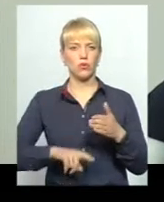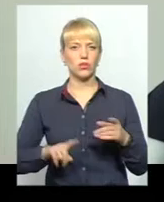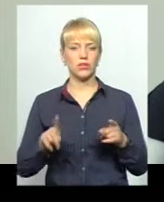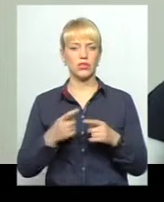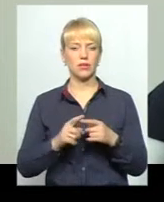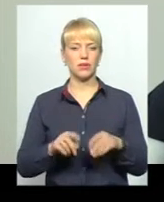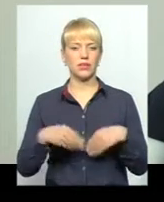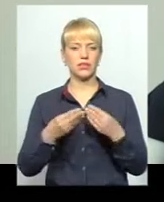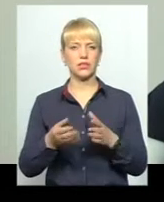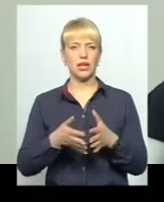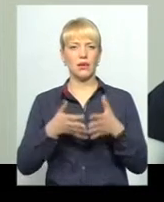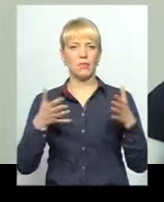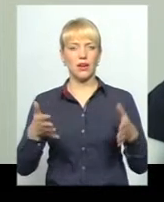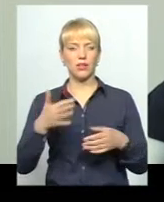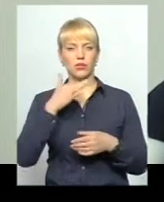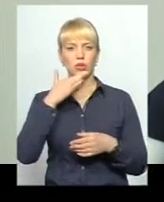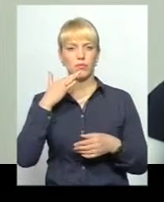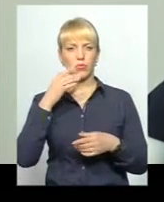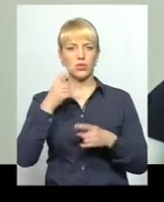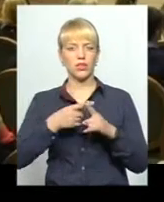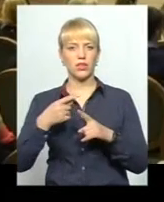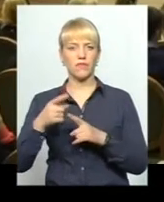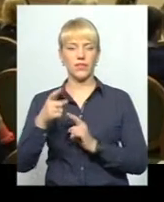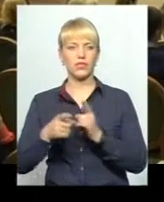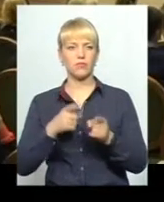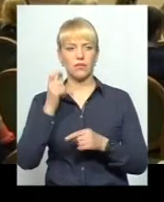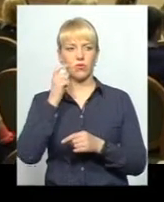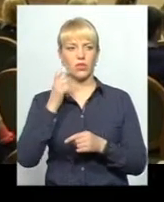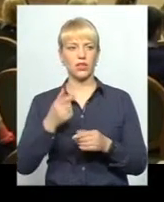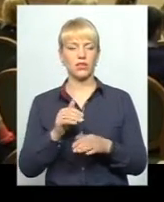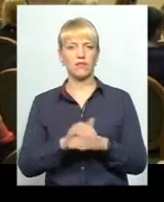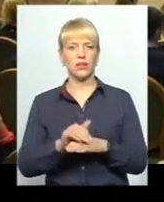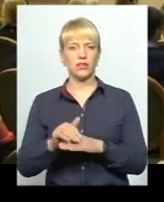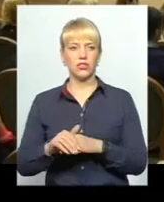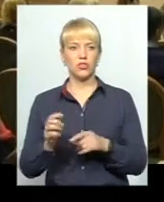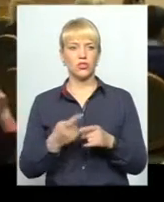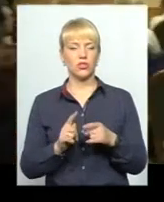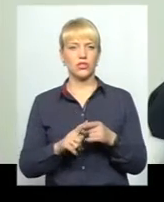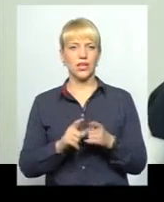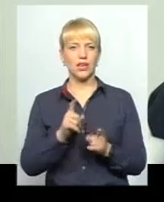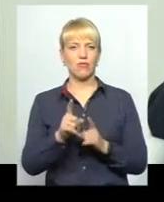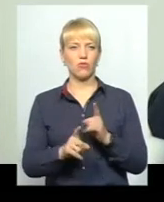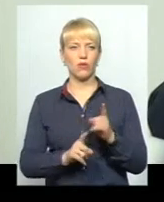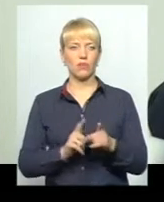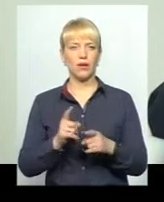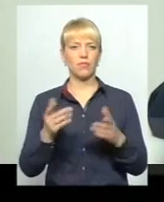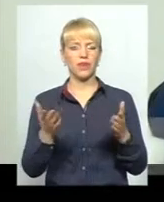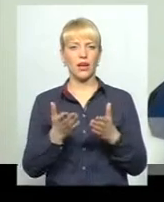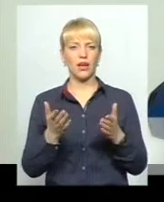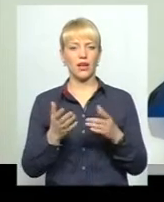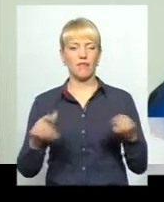привнесе дуже багато позитивних змін в Україну. Фактично, це реформа, яка